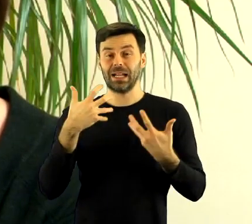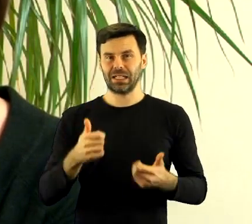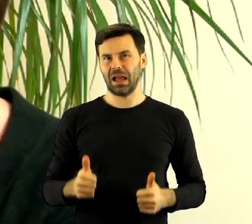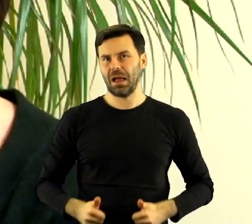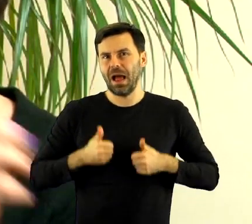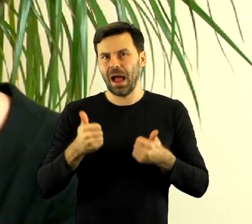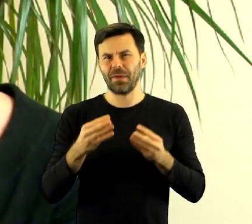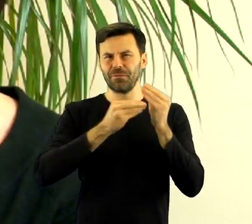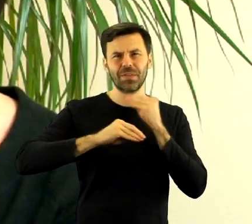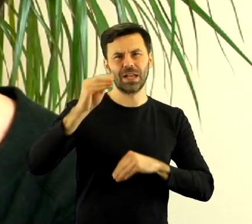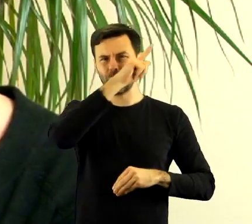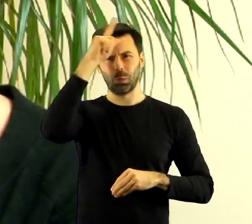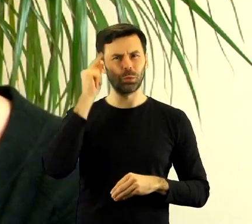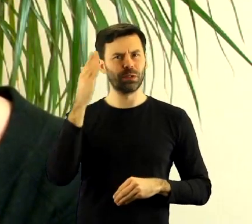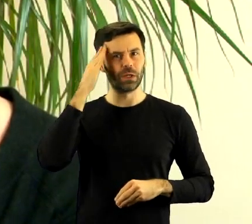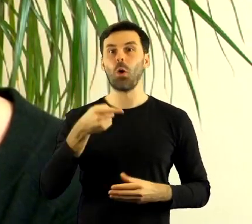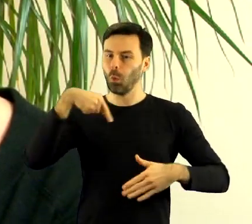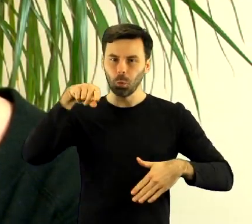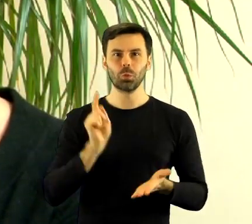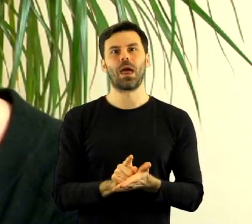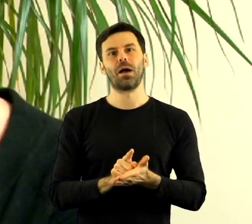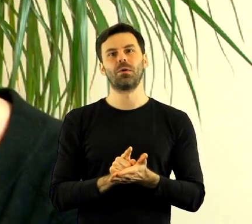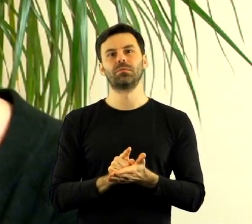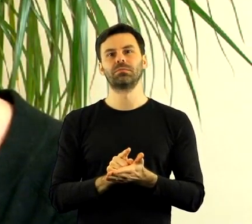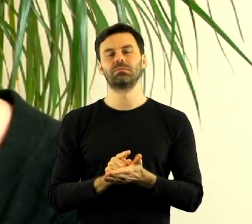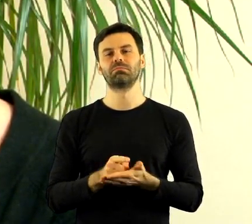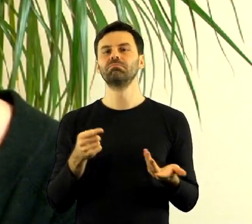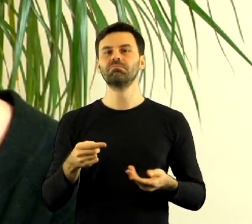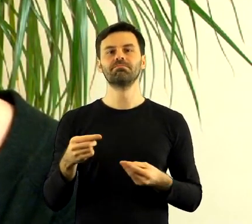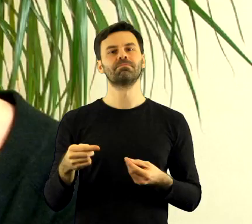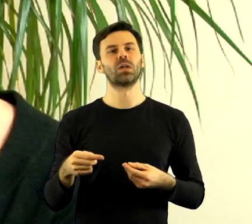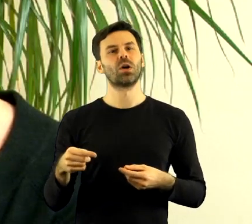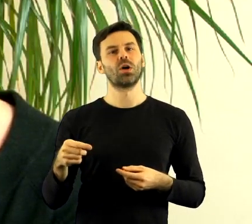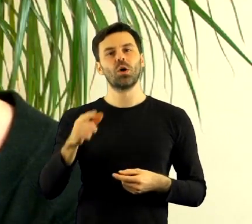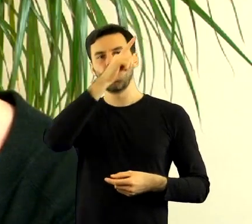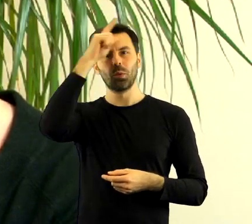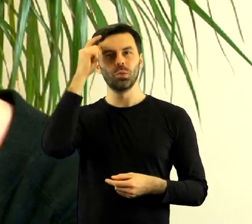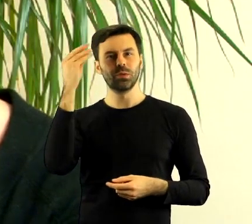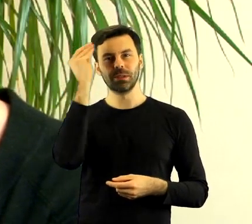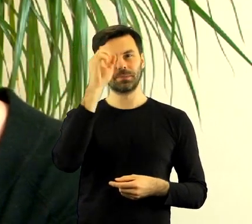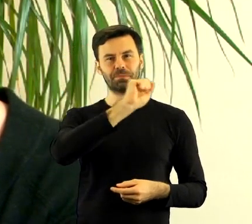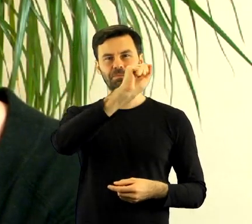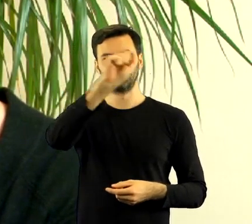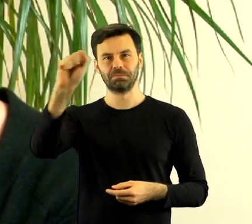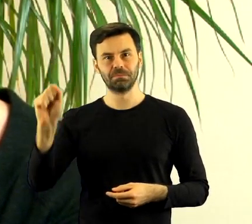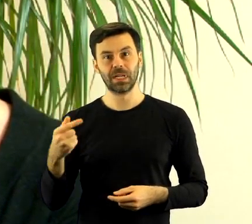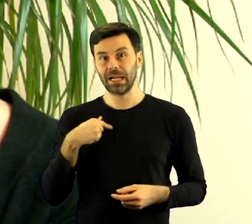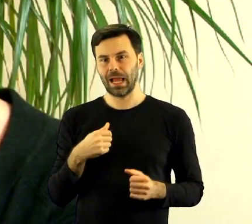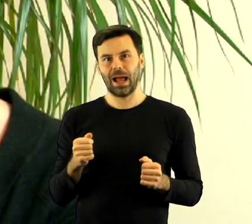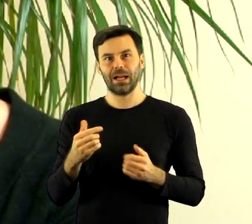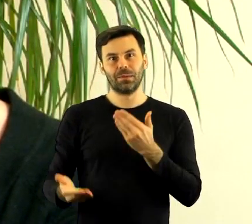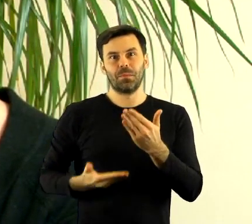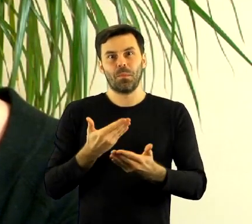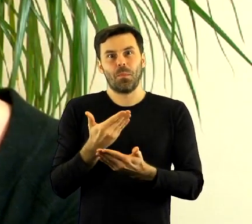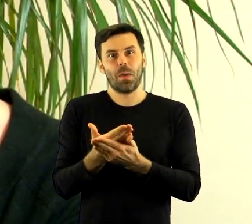najwięcej mieszkańców. Udało nam się, naprawdę udało nam się opinię publiczną zainteresować. Nie wystraszyłyśmy się tego